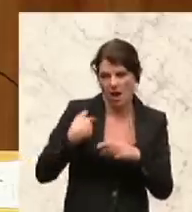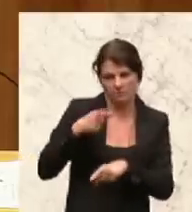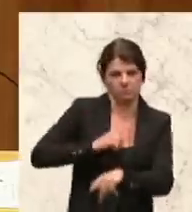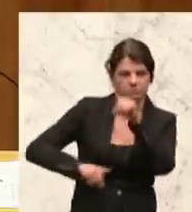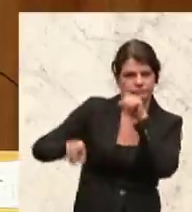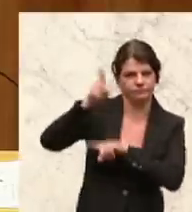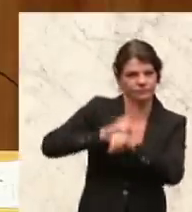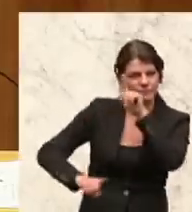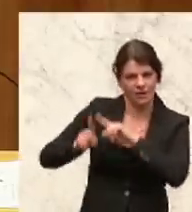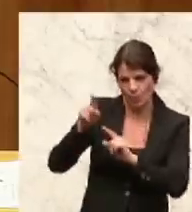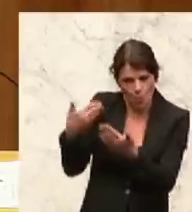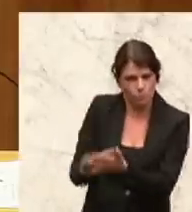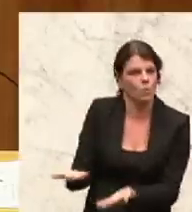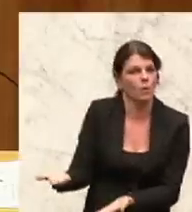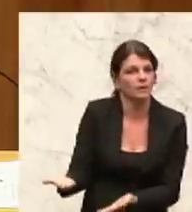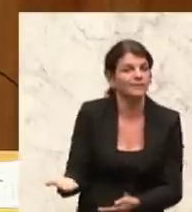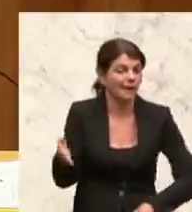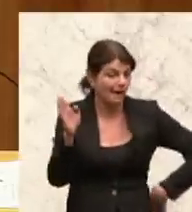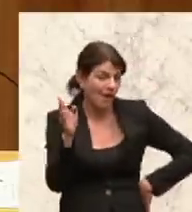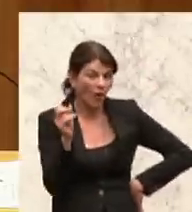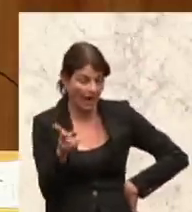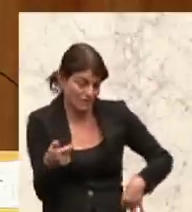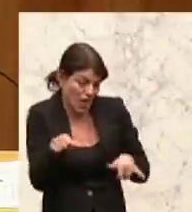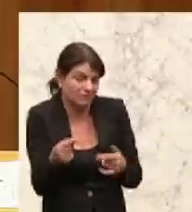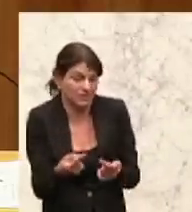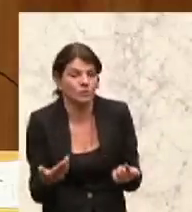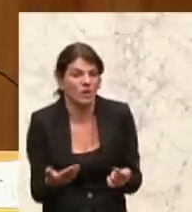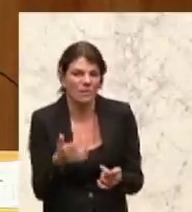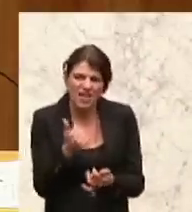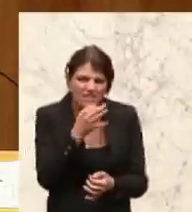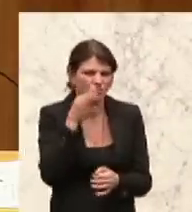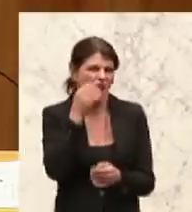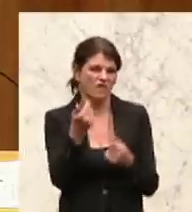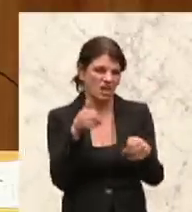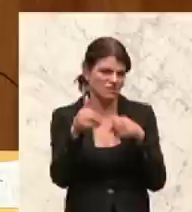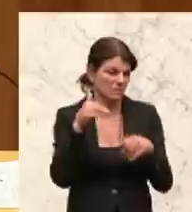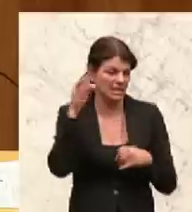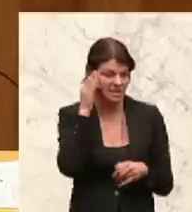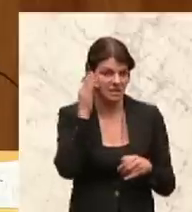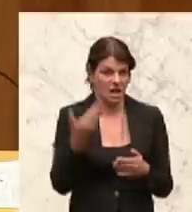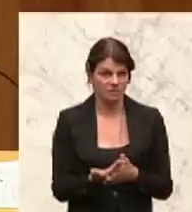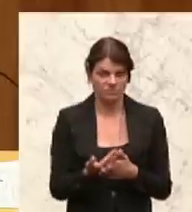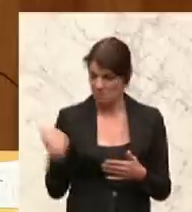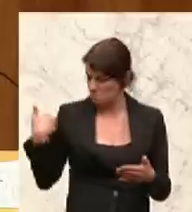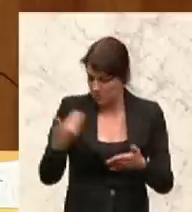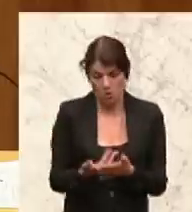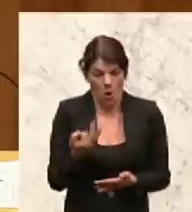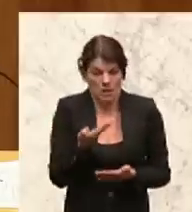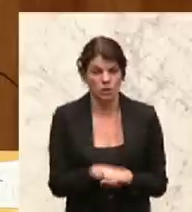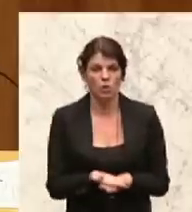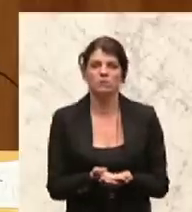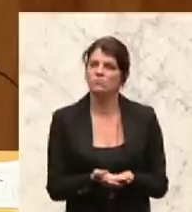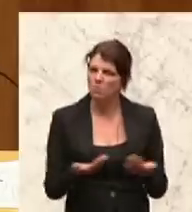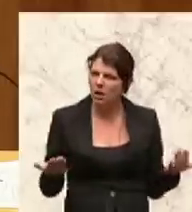So weit, so schlecht. Aber jetzt, Frau Finanzministerin, hätte, und das spielt sich bis zum heutigen Tag ab, hätte die Republik